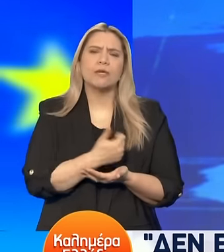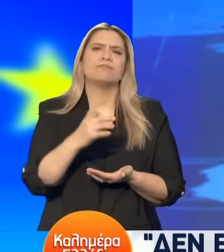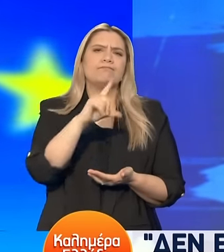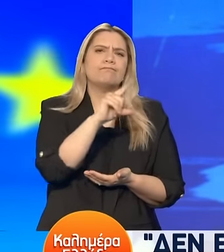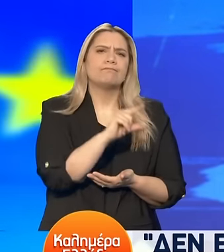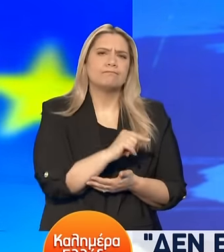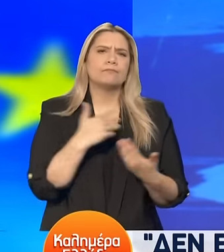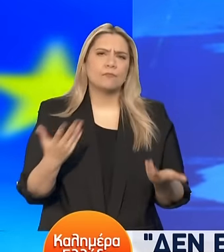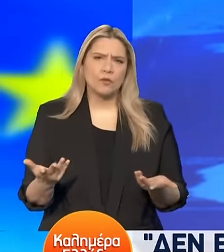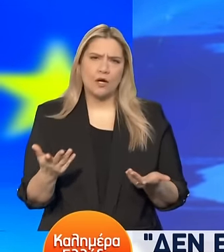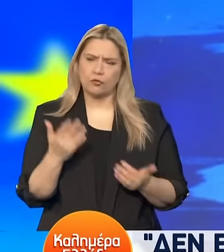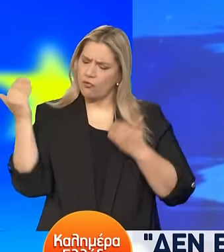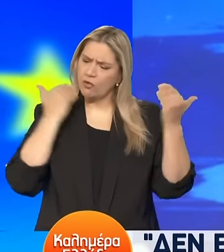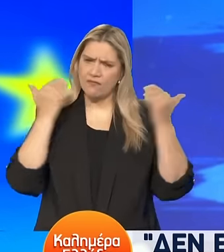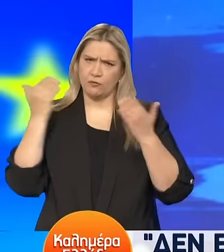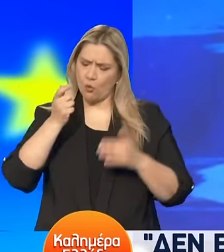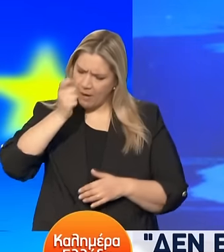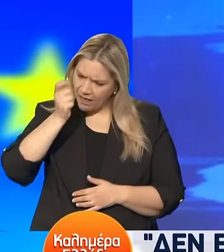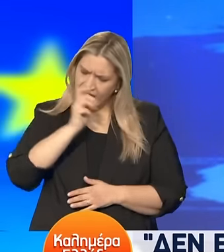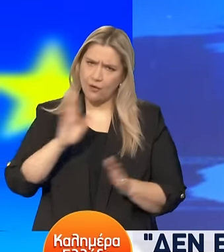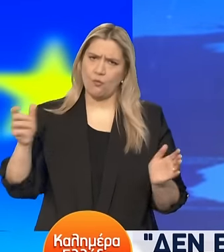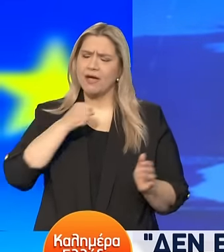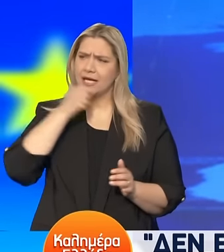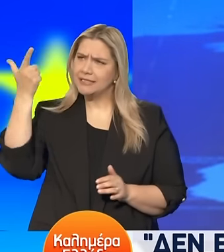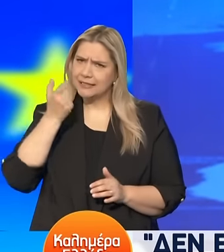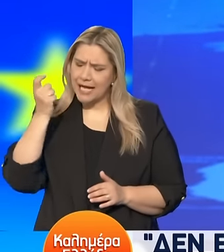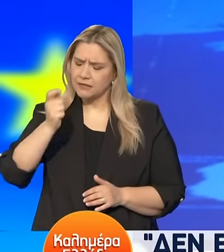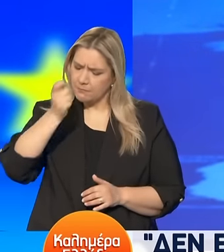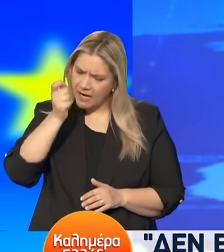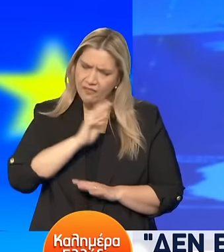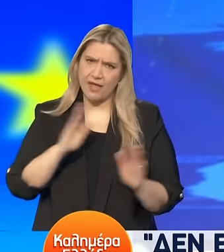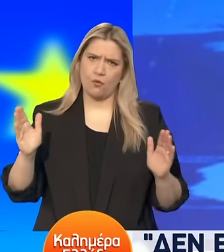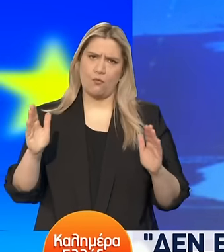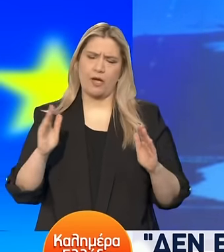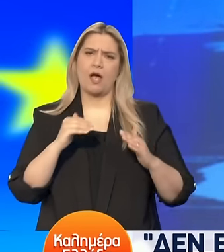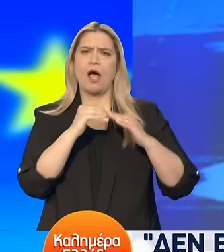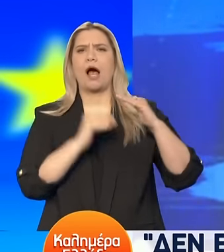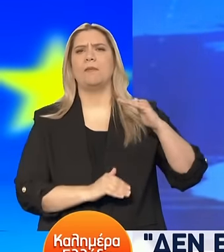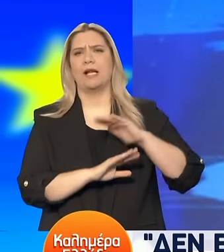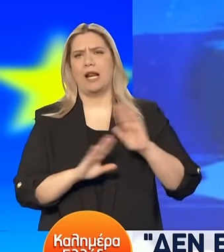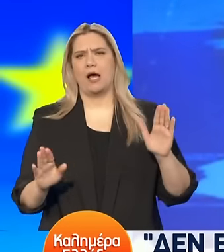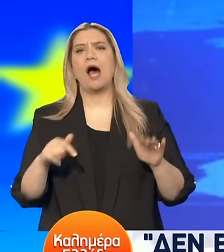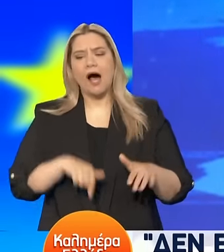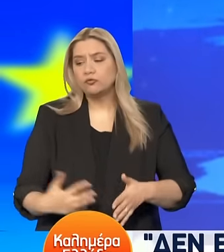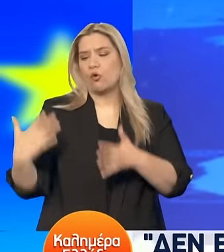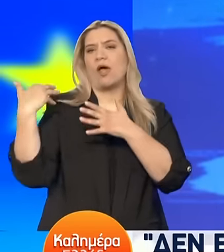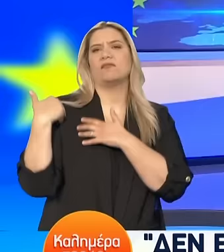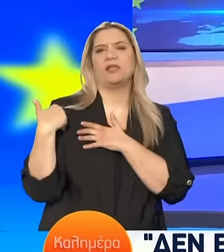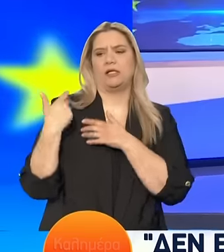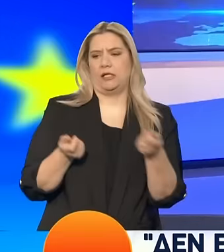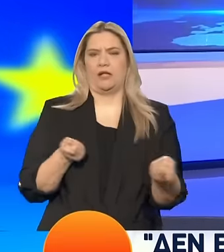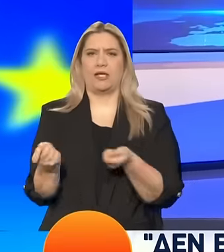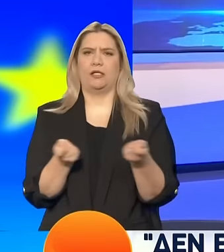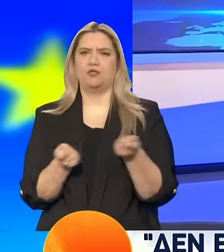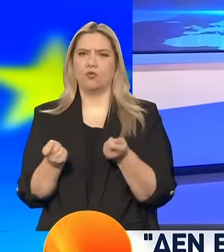αισθητή και δεν αμφισβητείται, και των συντάξεων, ξεκινάει από μία πολύ χαμηλή βάση. Αυτό καλούμαστε να διαχειριστούμε αυτή τη στιγμή ως μία